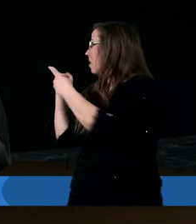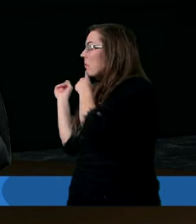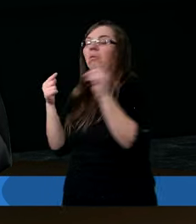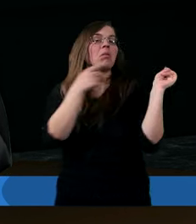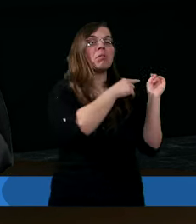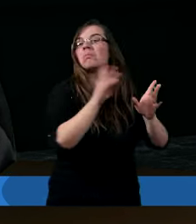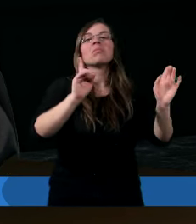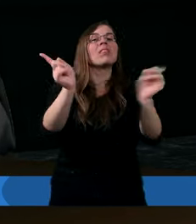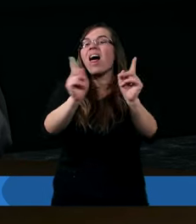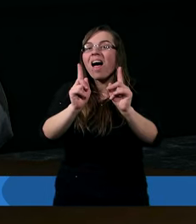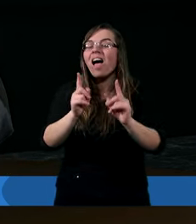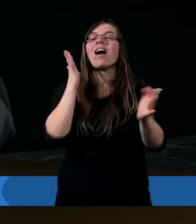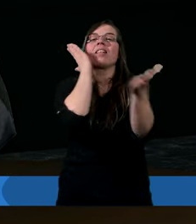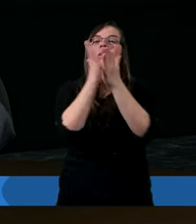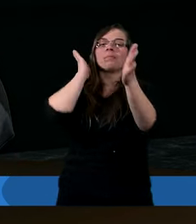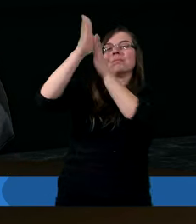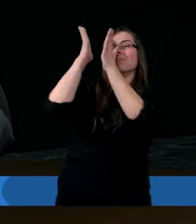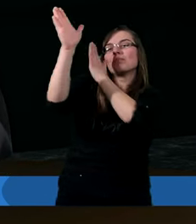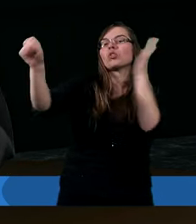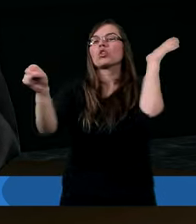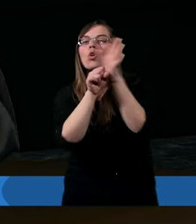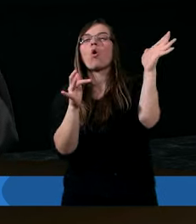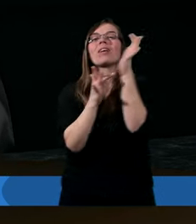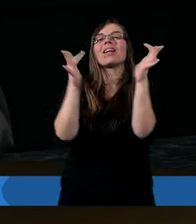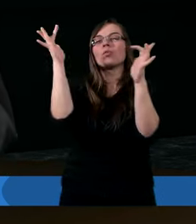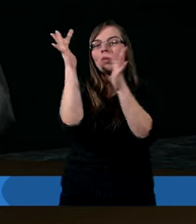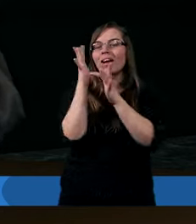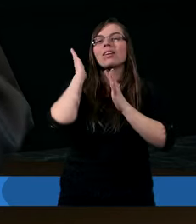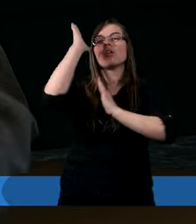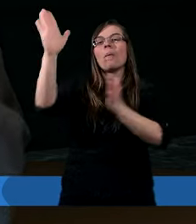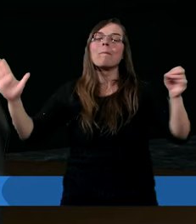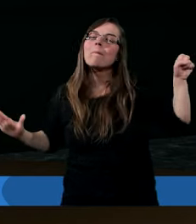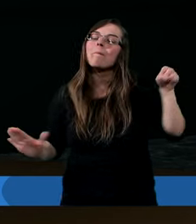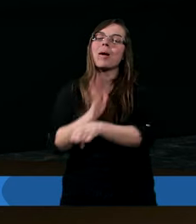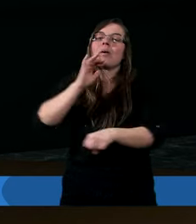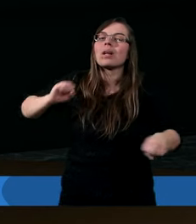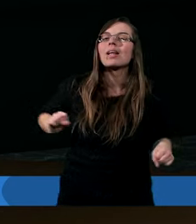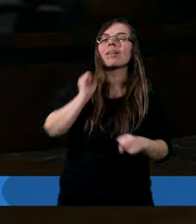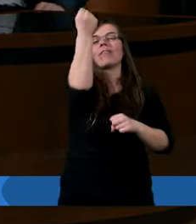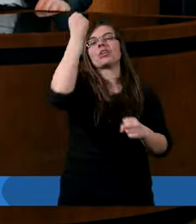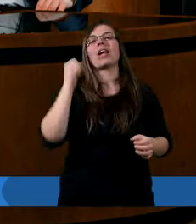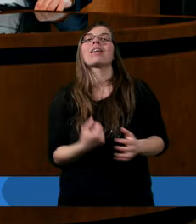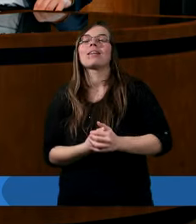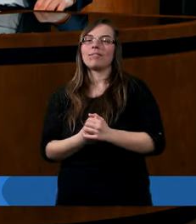prowadzić nas do Jezusa Chrystusa, w którym jest pełne zwycięstwo.